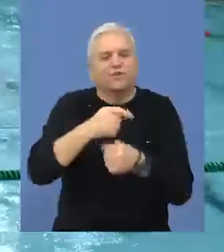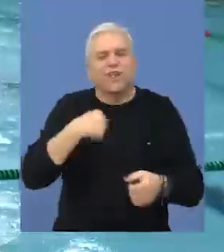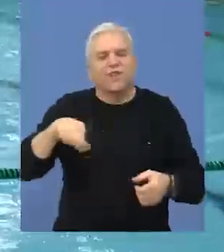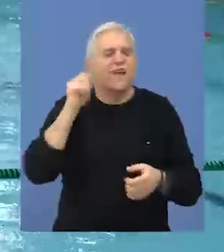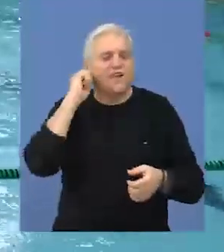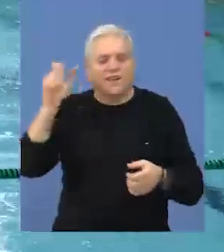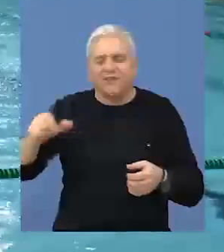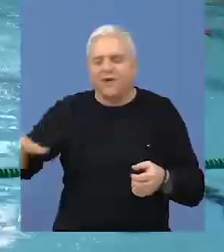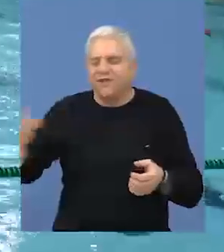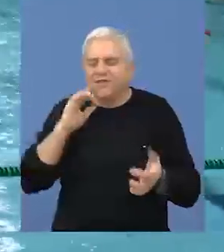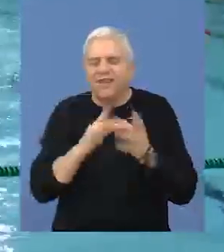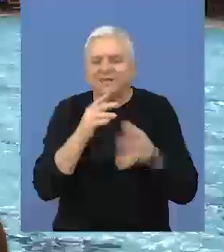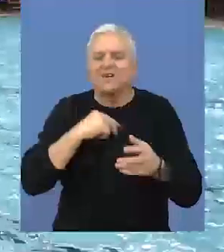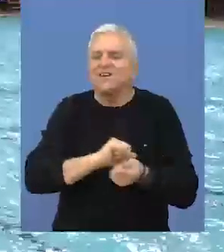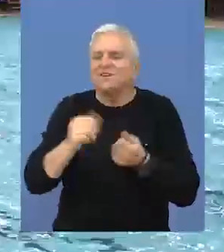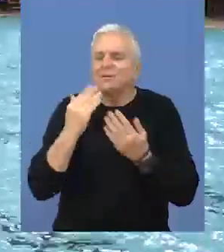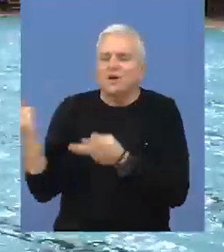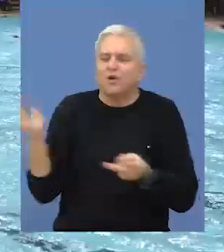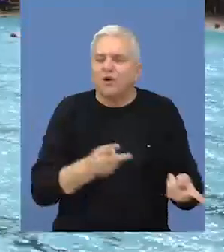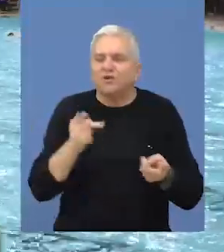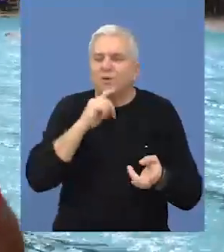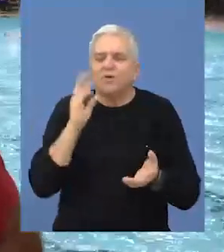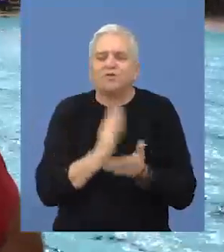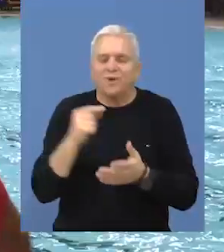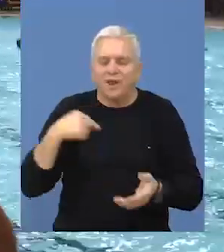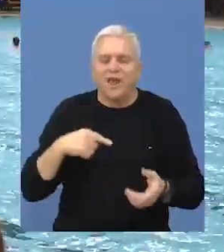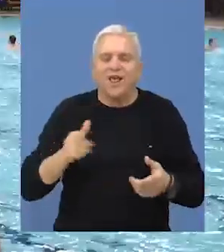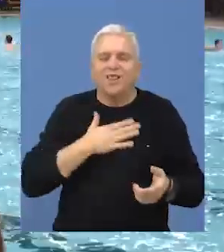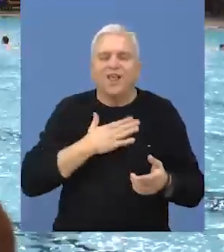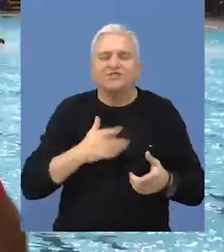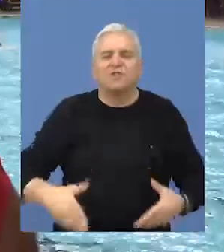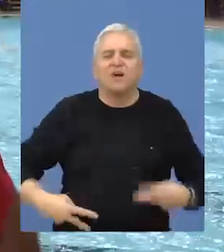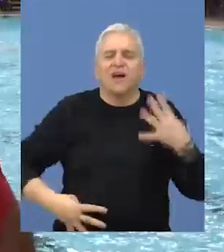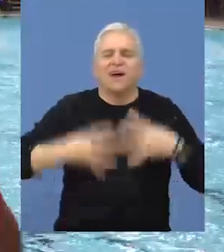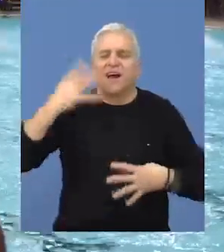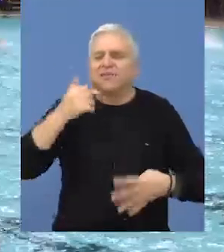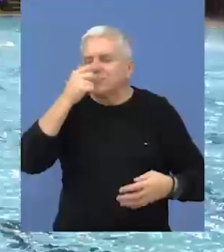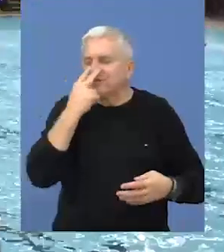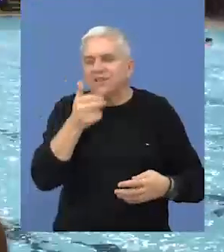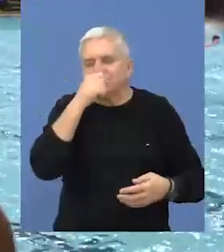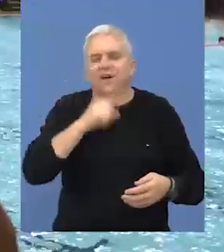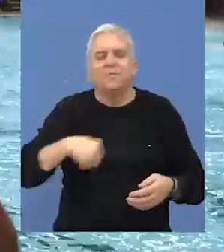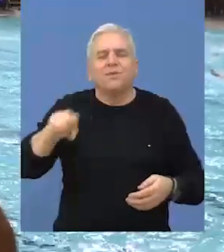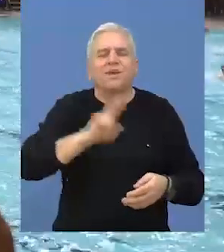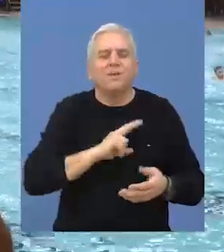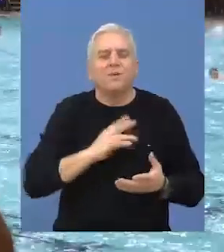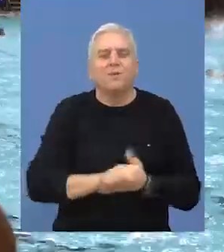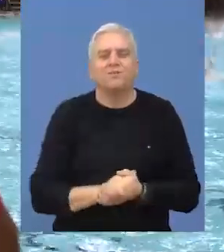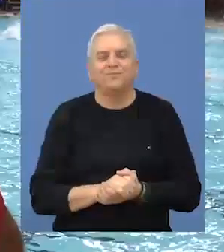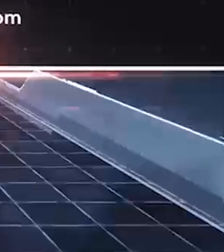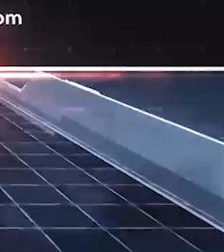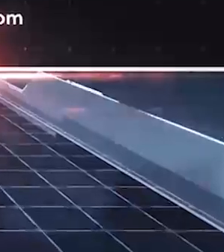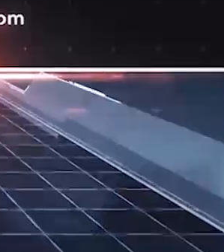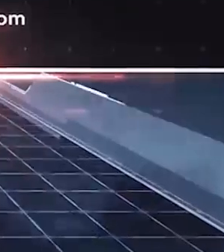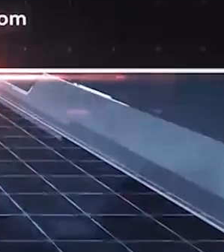naše devojčice. Zahvalio bi se svim gostima koji su bili u našem gradu i vidjeli šta mi to imamo